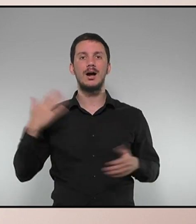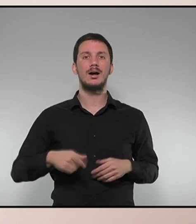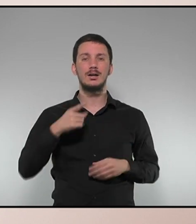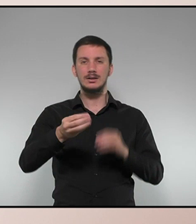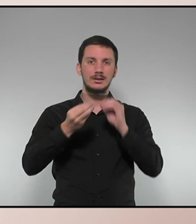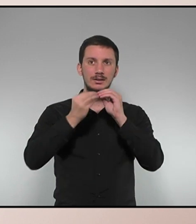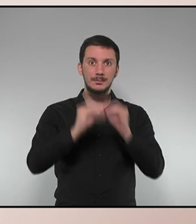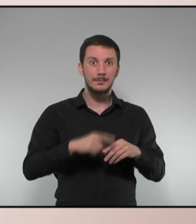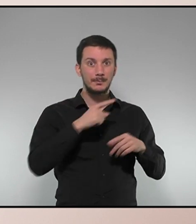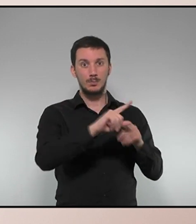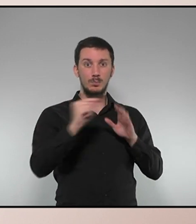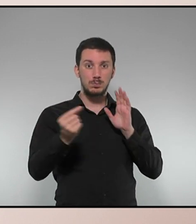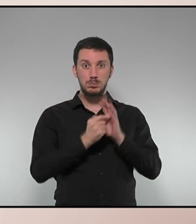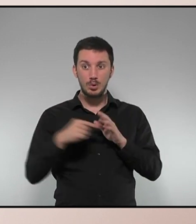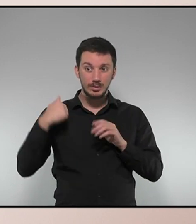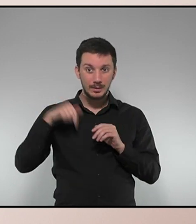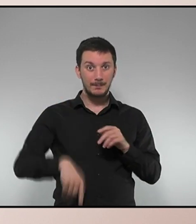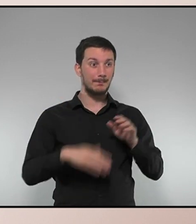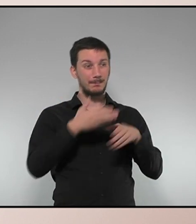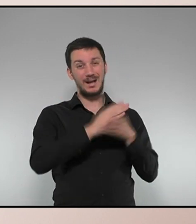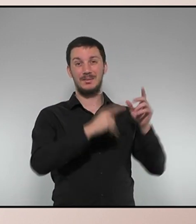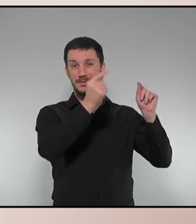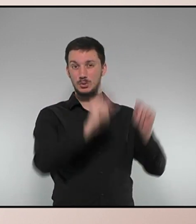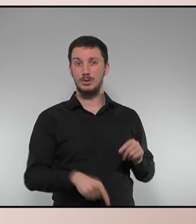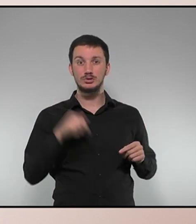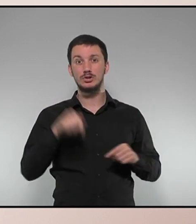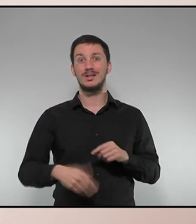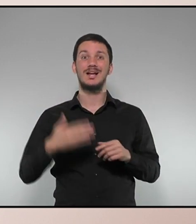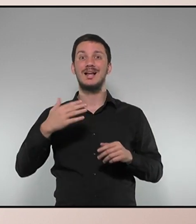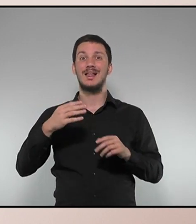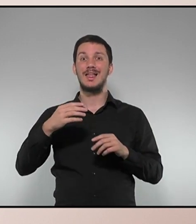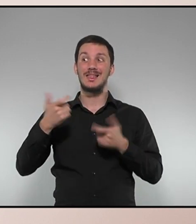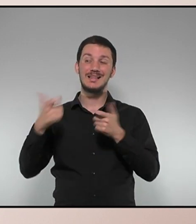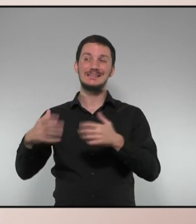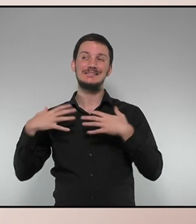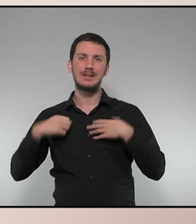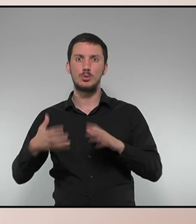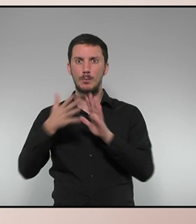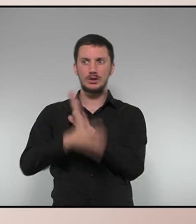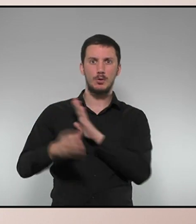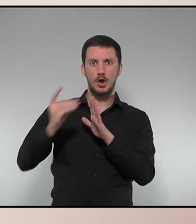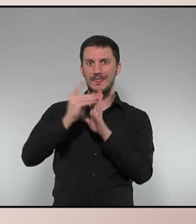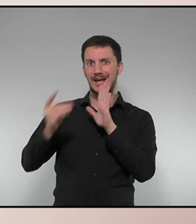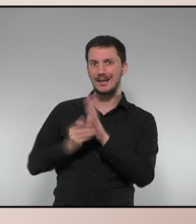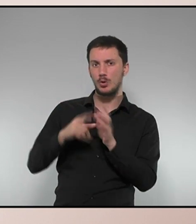executar aquest punt de l'acord de pressupostos, el de salut, via decret llei i modificació de crèdit? Gràcies.